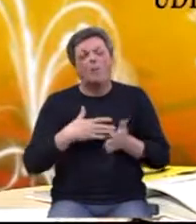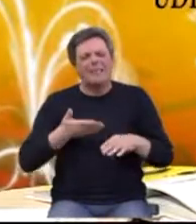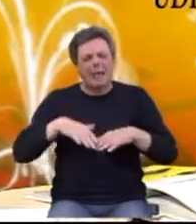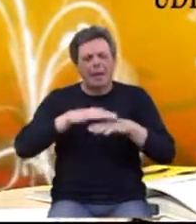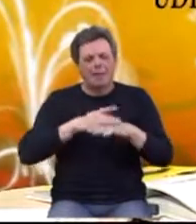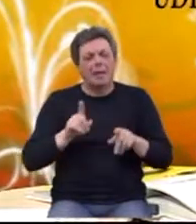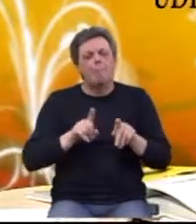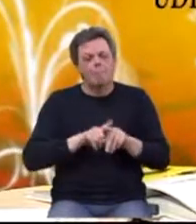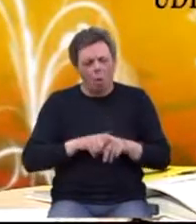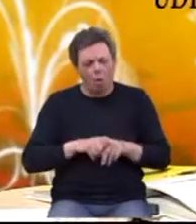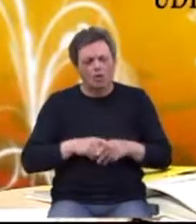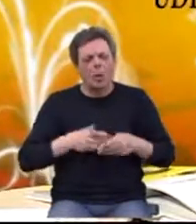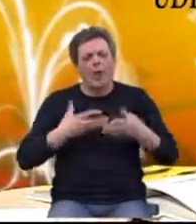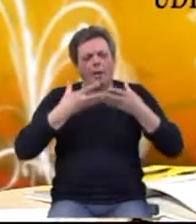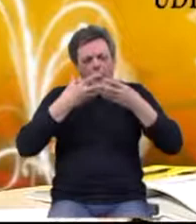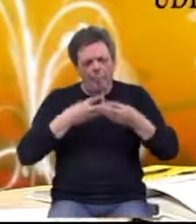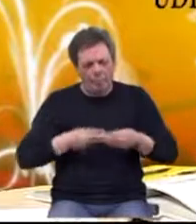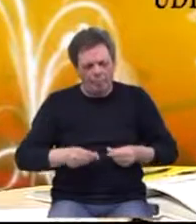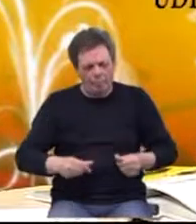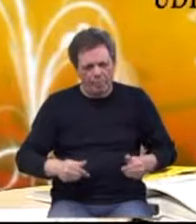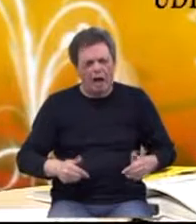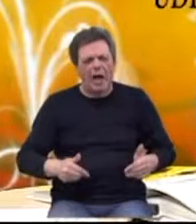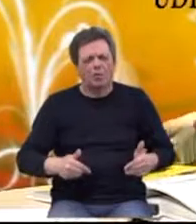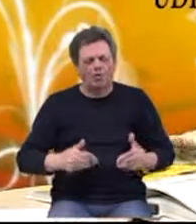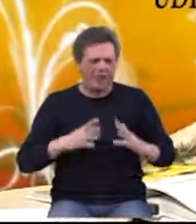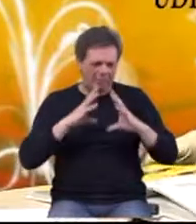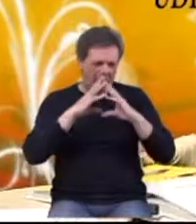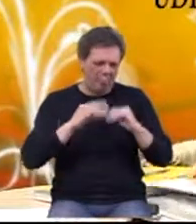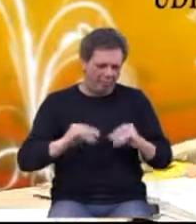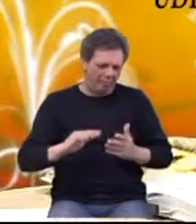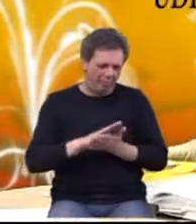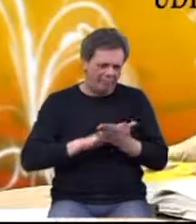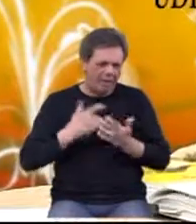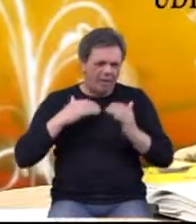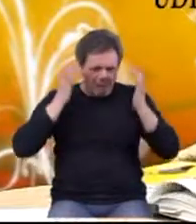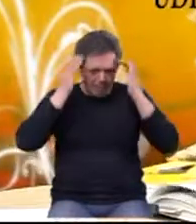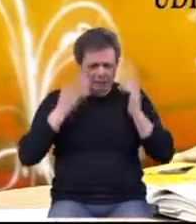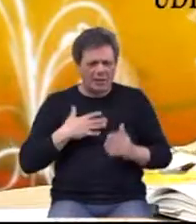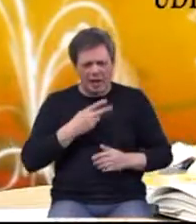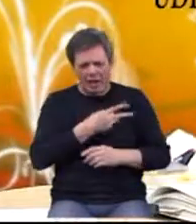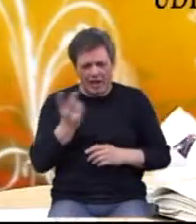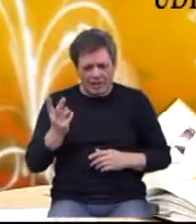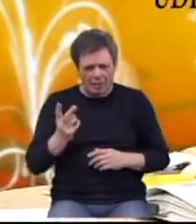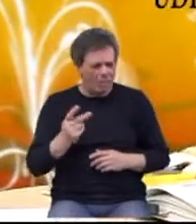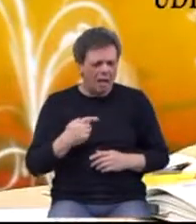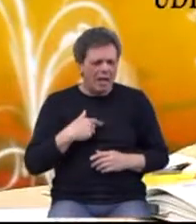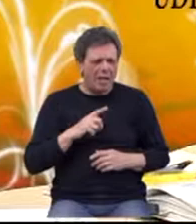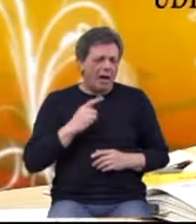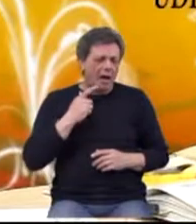može atrofirati moj mozak. Ono što ste rekli, kognitivne sposobnosti nestaju. Evo, daje gledatelji, ako ništa vas drugo ne bi